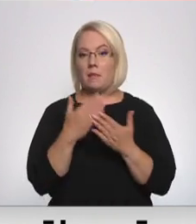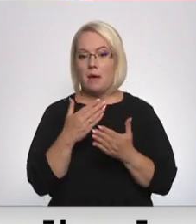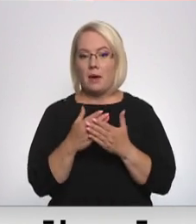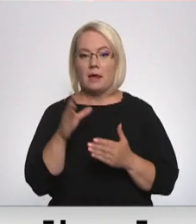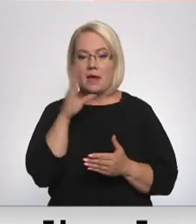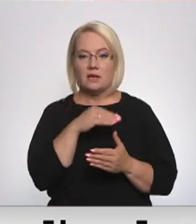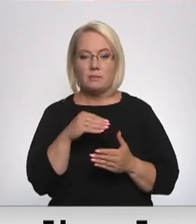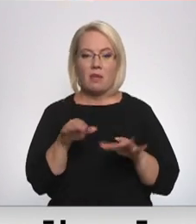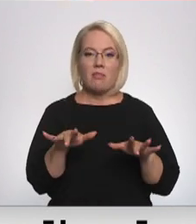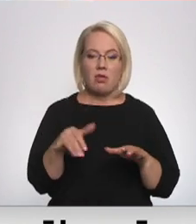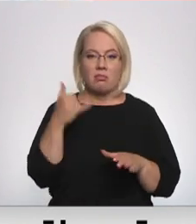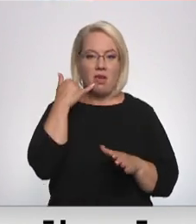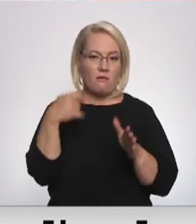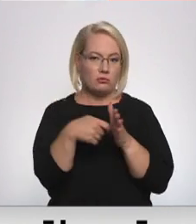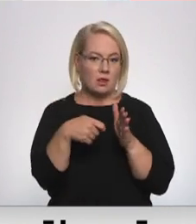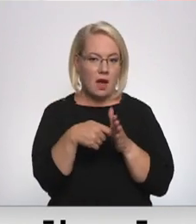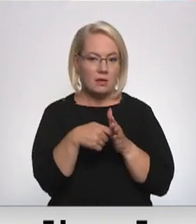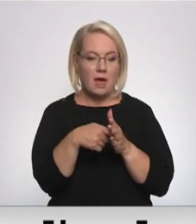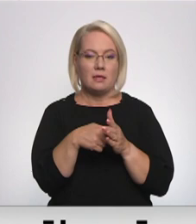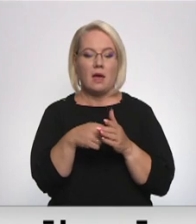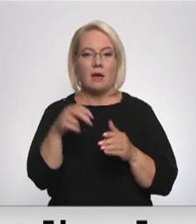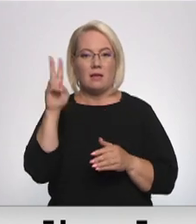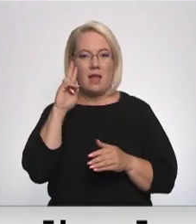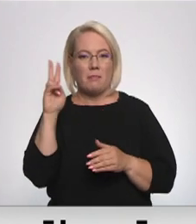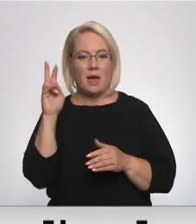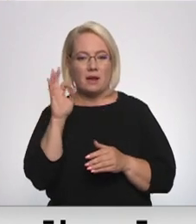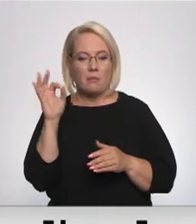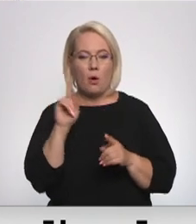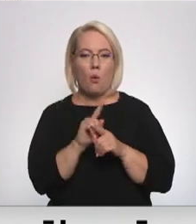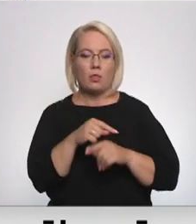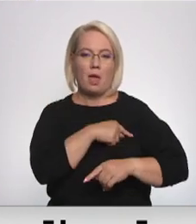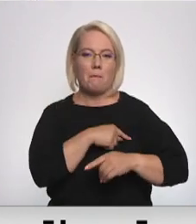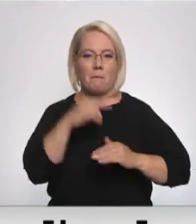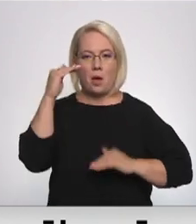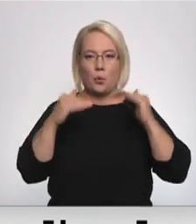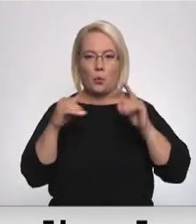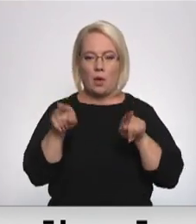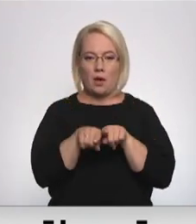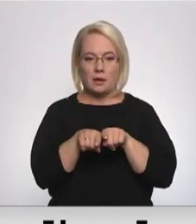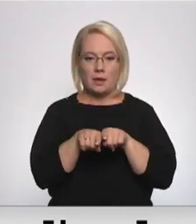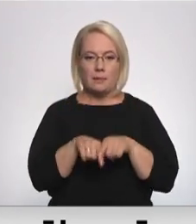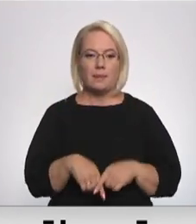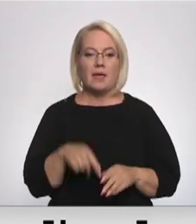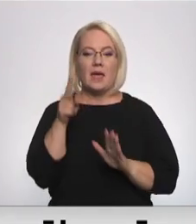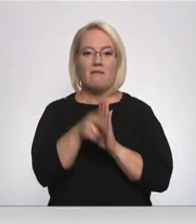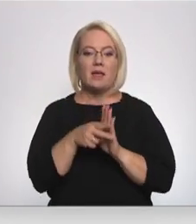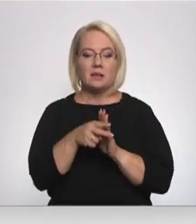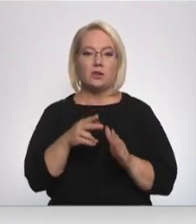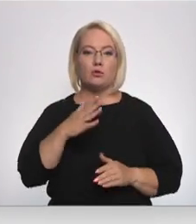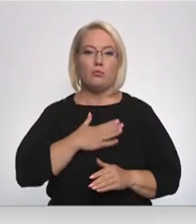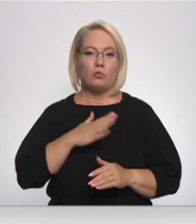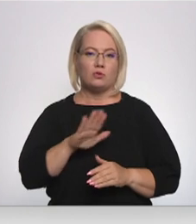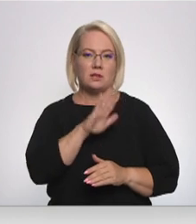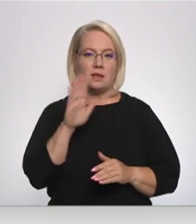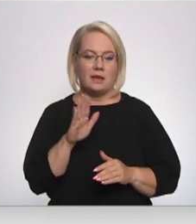iespēja lādēt dators un telefonus, labierīcības un regulējuma temperatūru vilcienām. Vilciens ir mūsdienīgs,